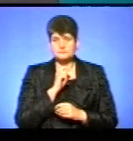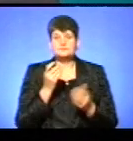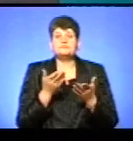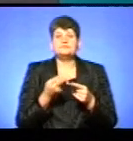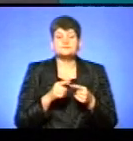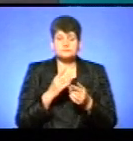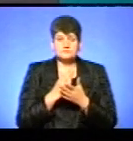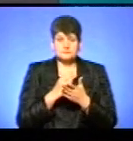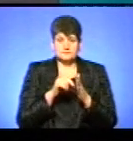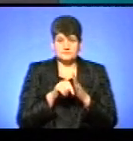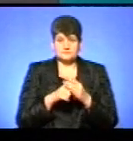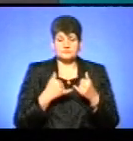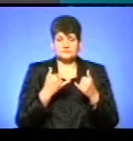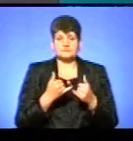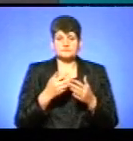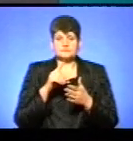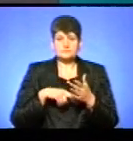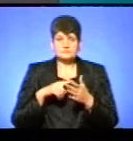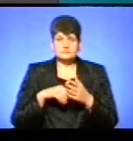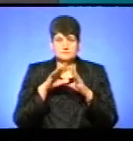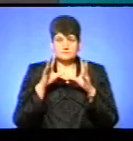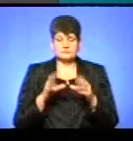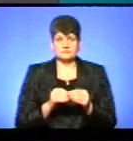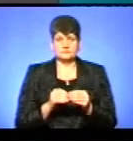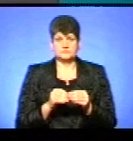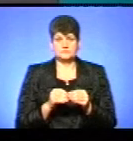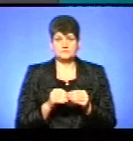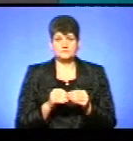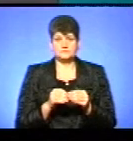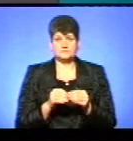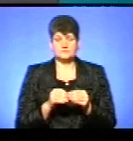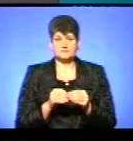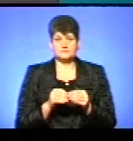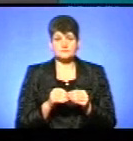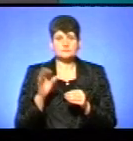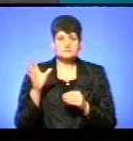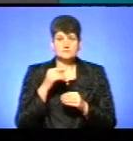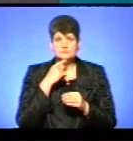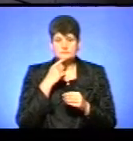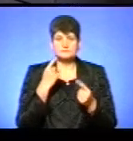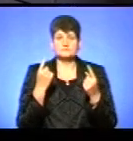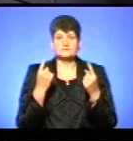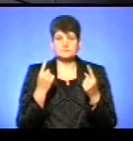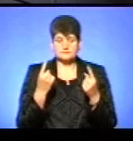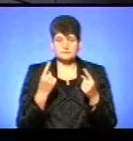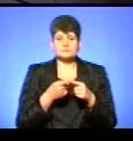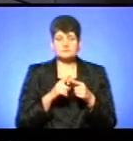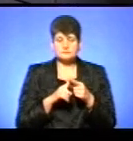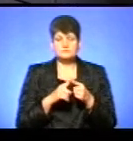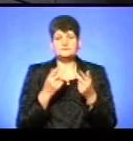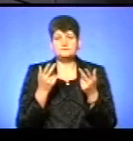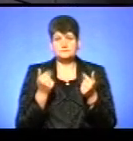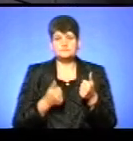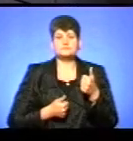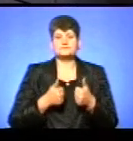для християн України загалом? Всі говорять велике. Це, звичайно, це